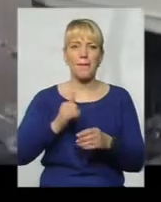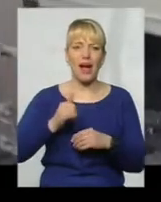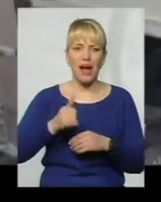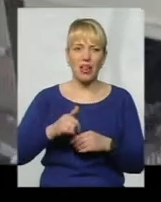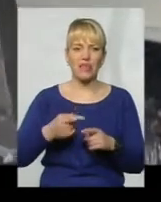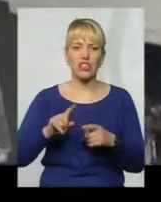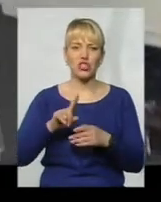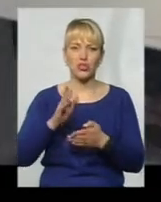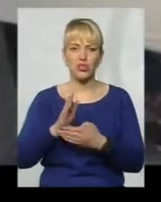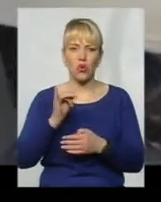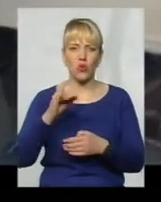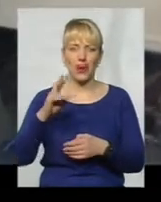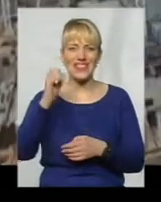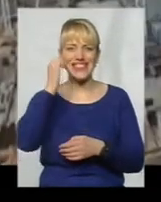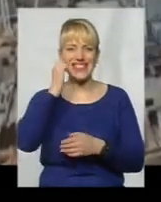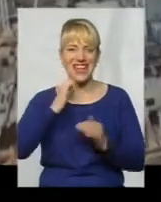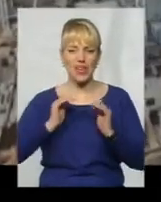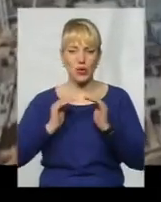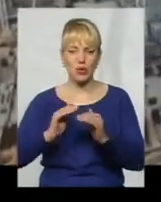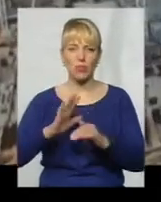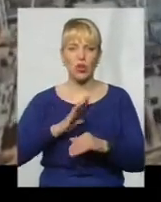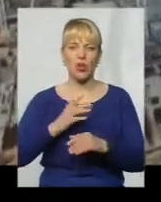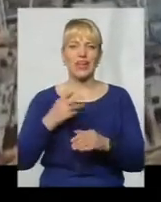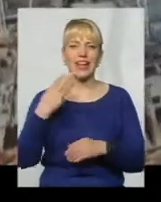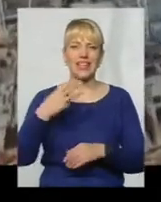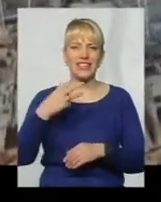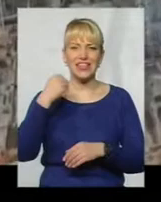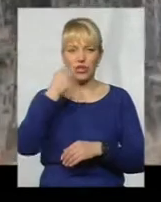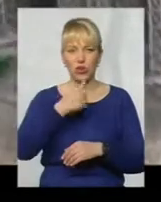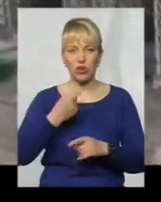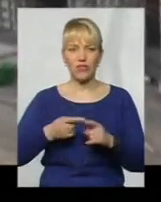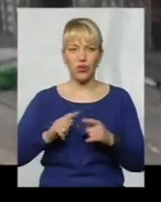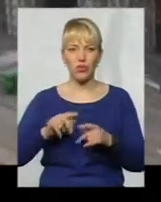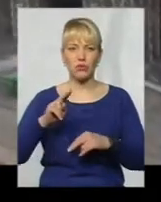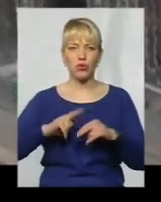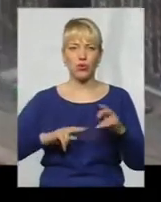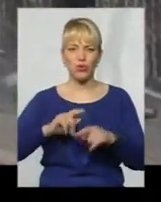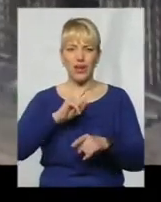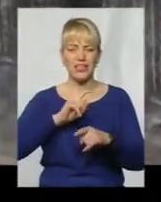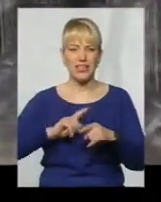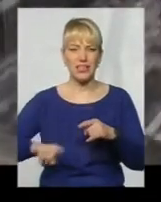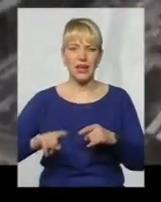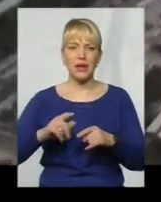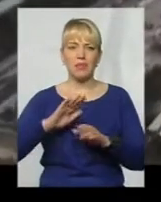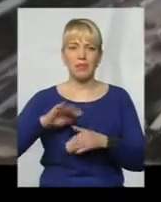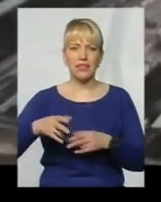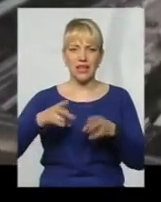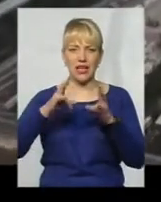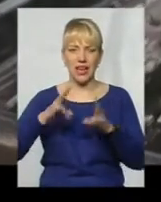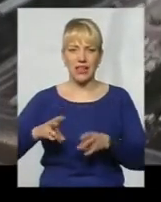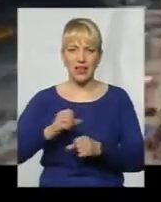елементи. Старому укриттю було більше 30 років. Його звели незабаром після катастрофи на станції 26 квітня